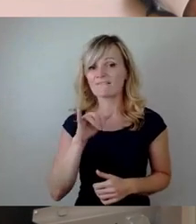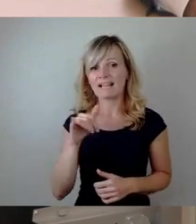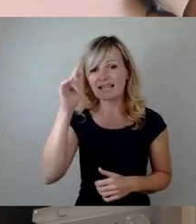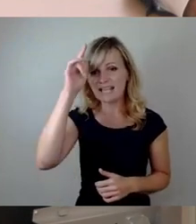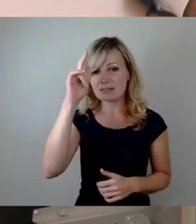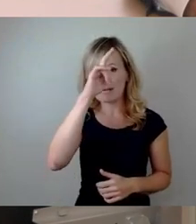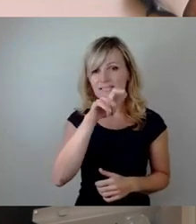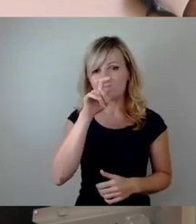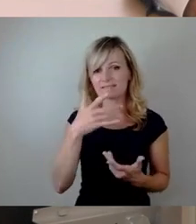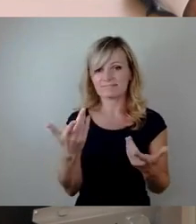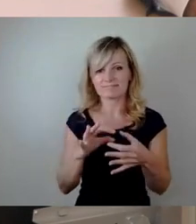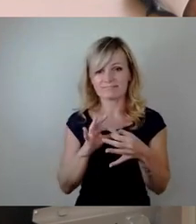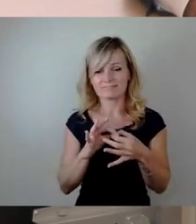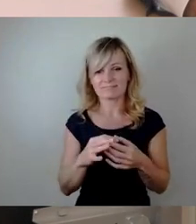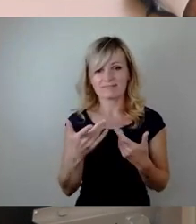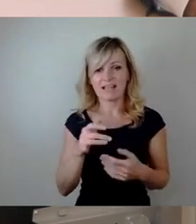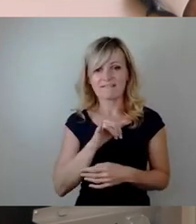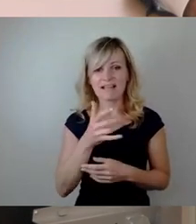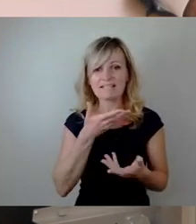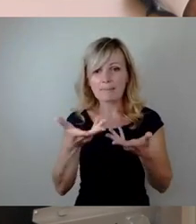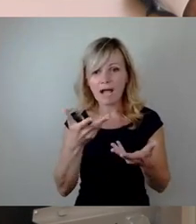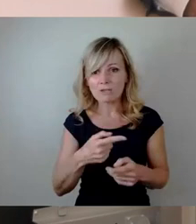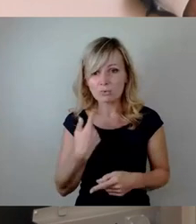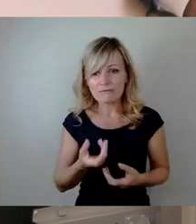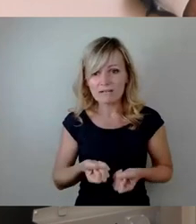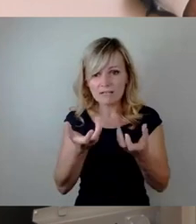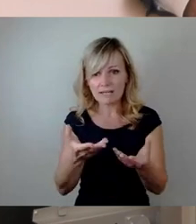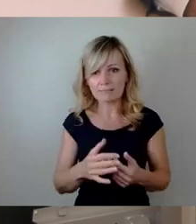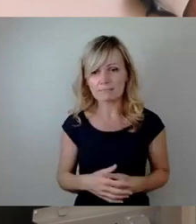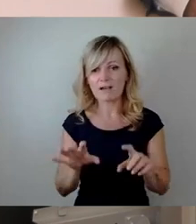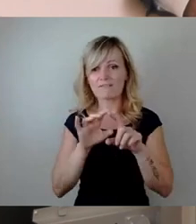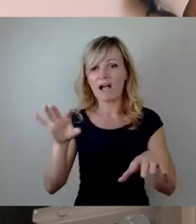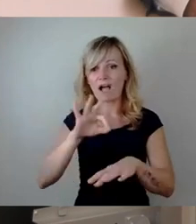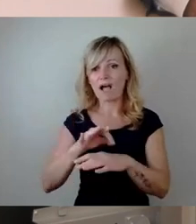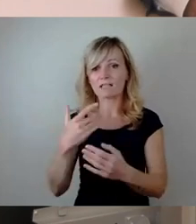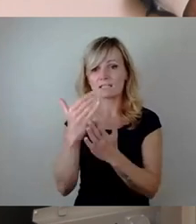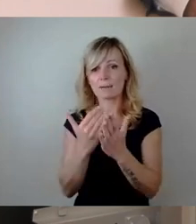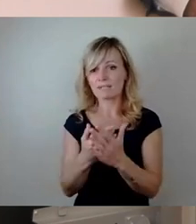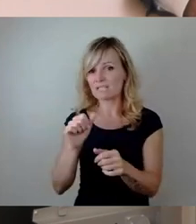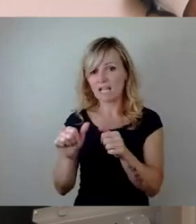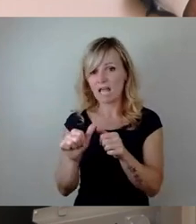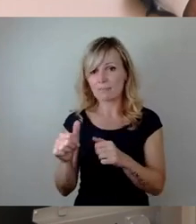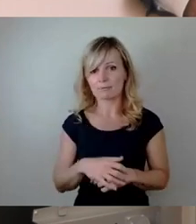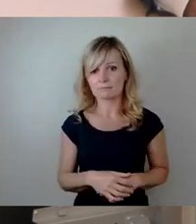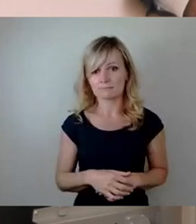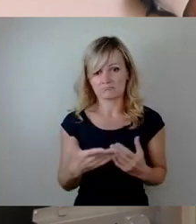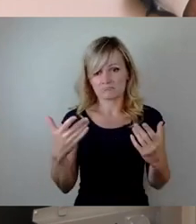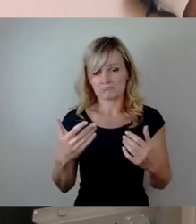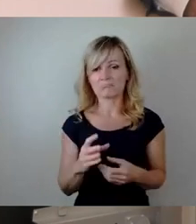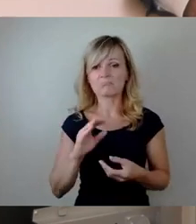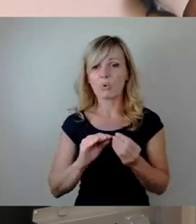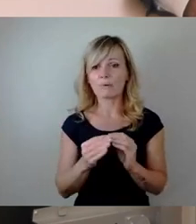welche Beratung sollen wir hier noch liefern? Wir wissen alle, dass Facharzttermine knapp sind, dass es ein Problem ist, für diese